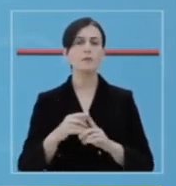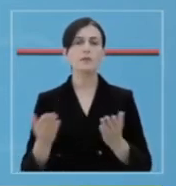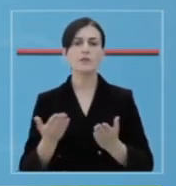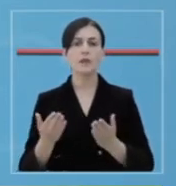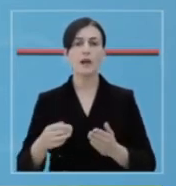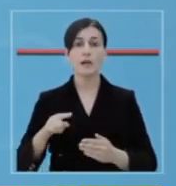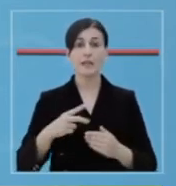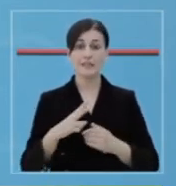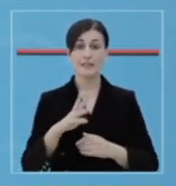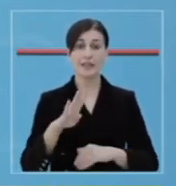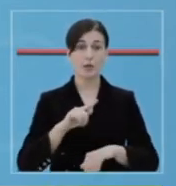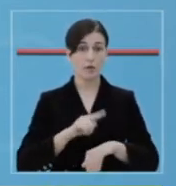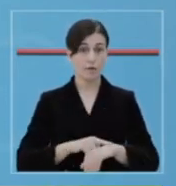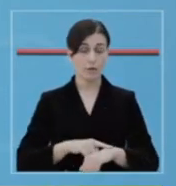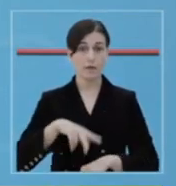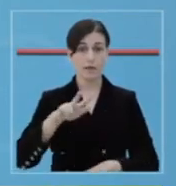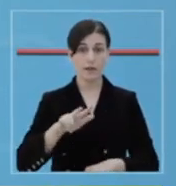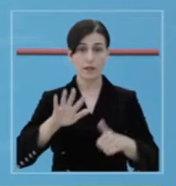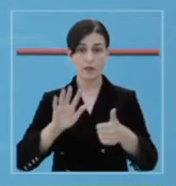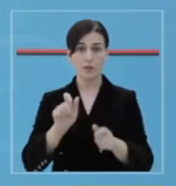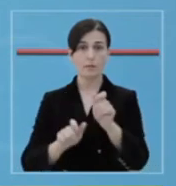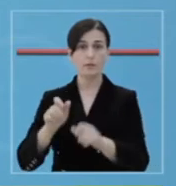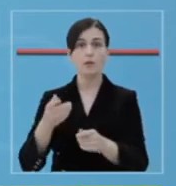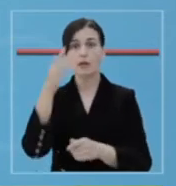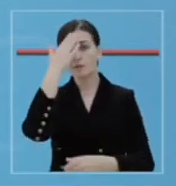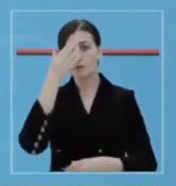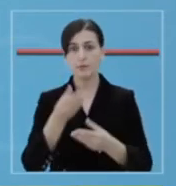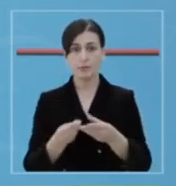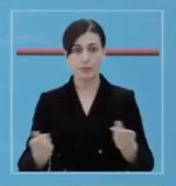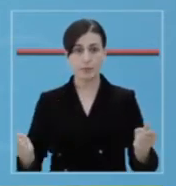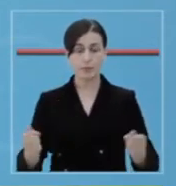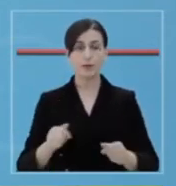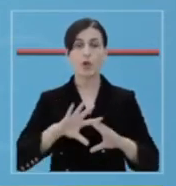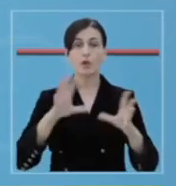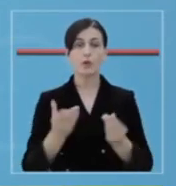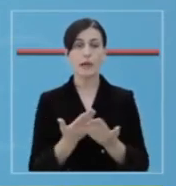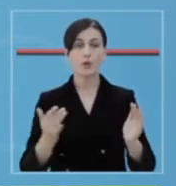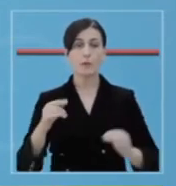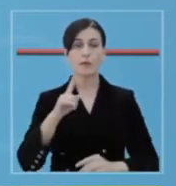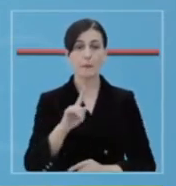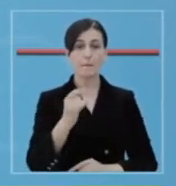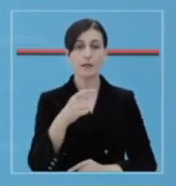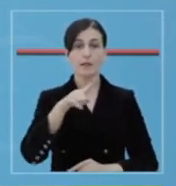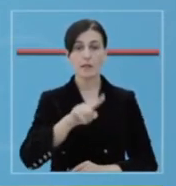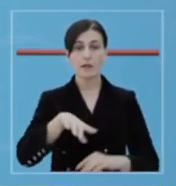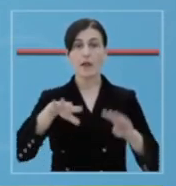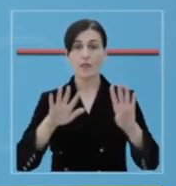orët të fundit janë shëruar 36 qytetarë duke të quran nërmër të shëruarve në 1195.